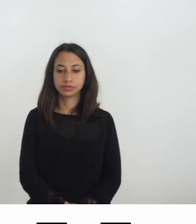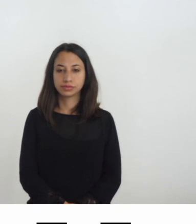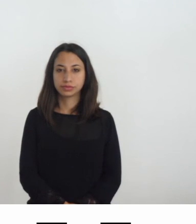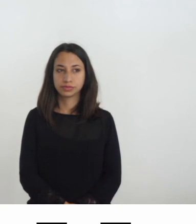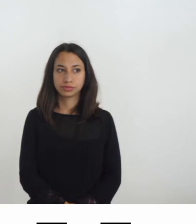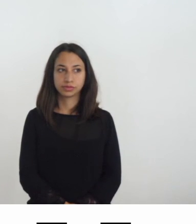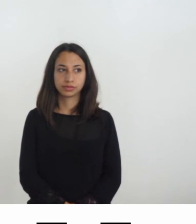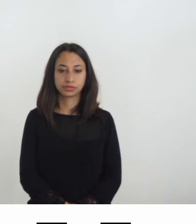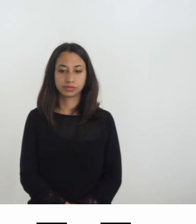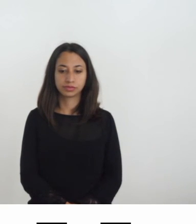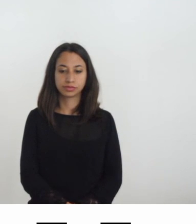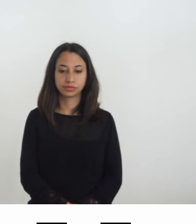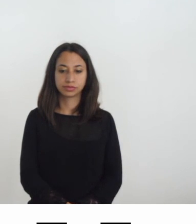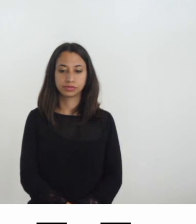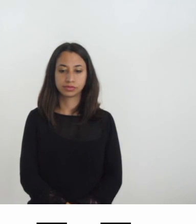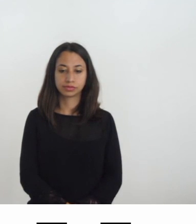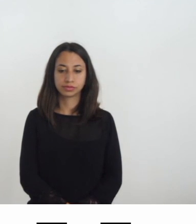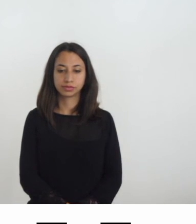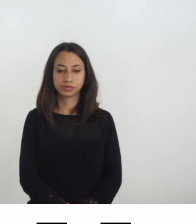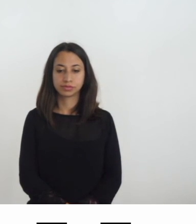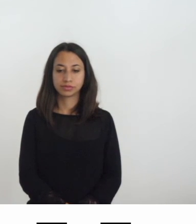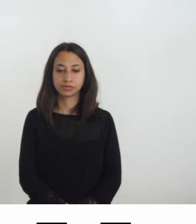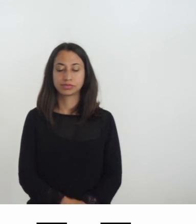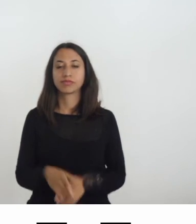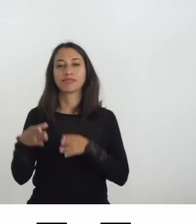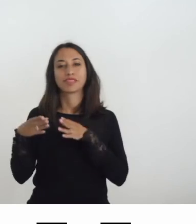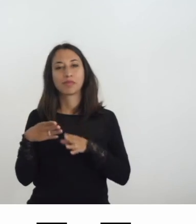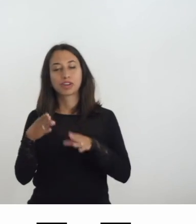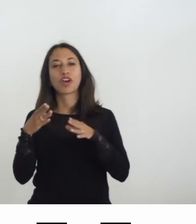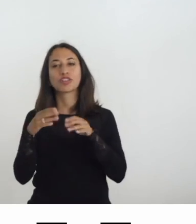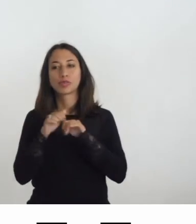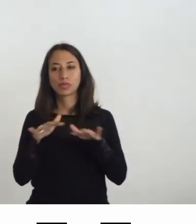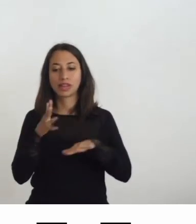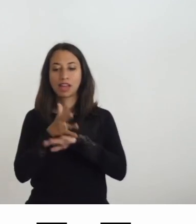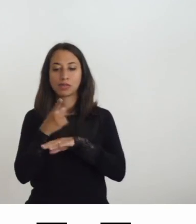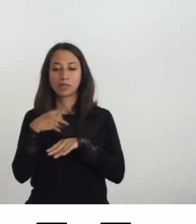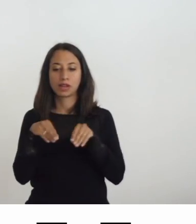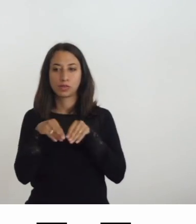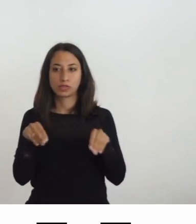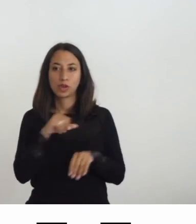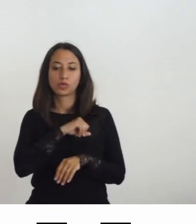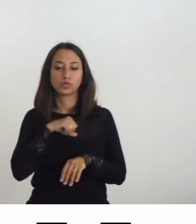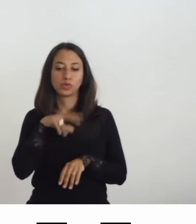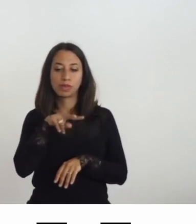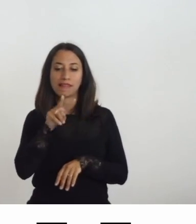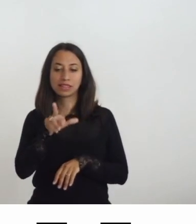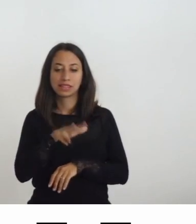contro senso percorsi multimediali accessibili per il museo giugno 2023